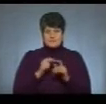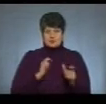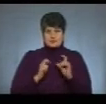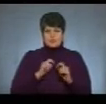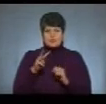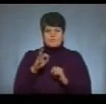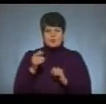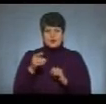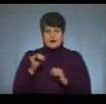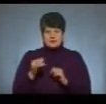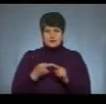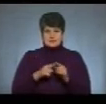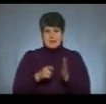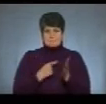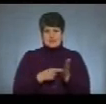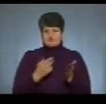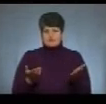Могилянки цей планшет.